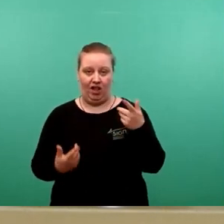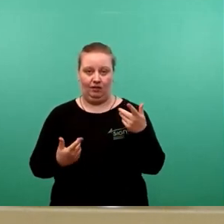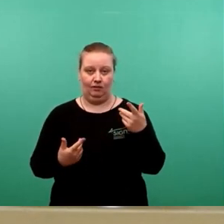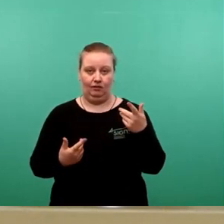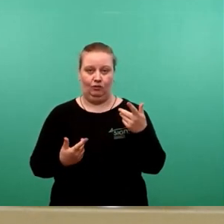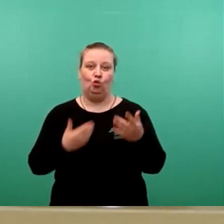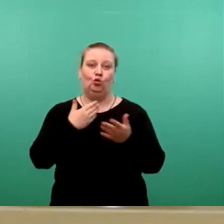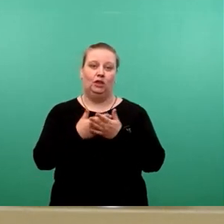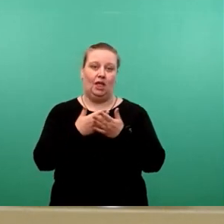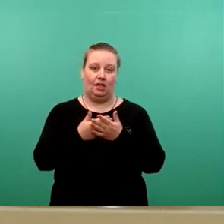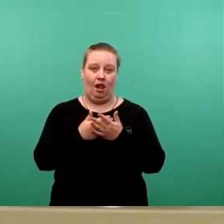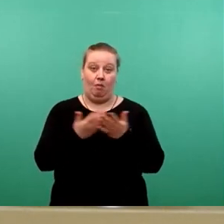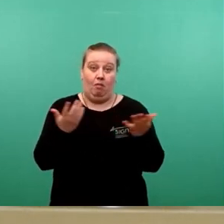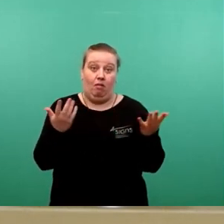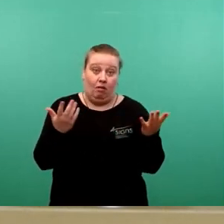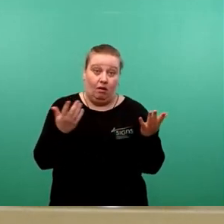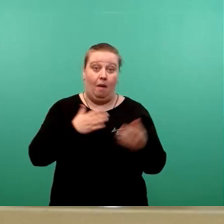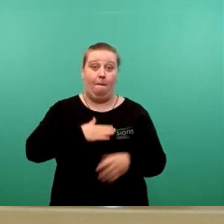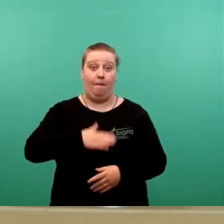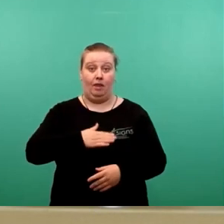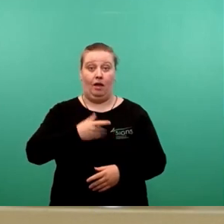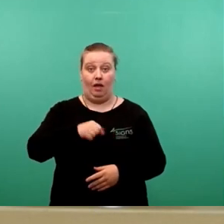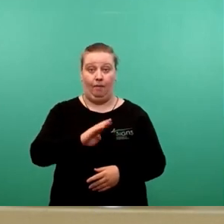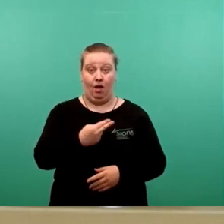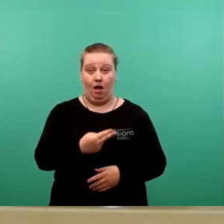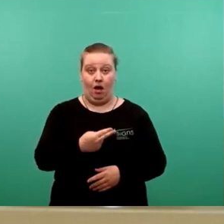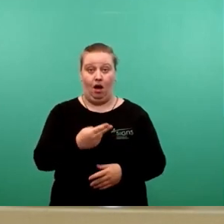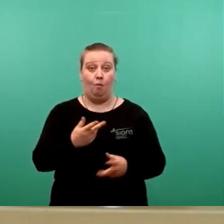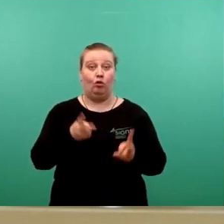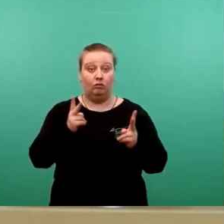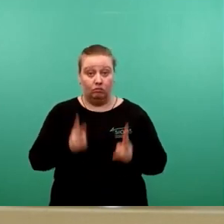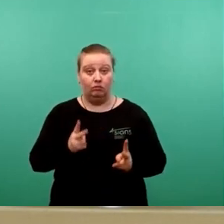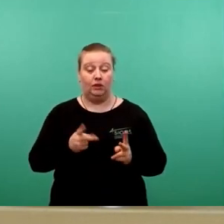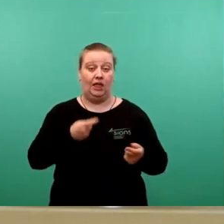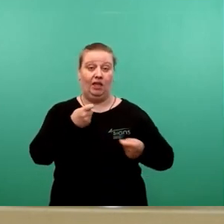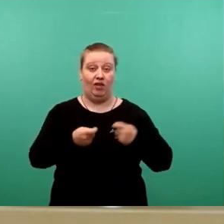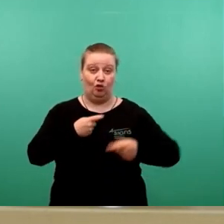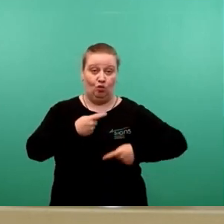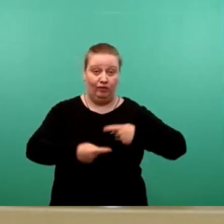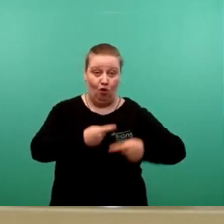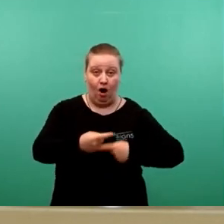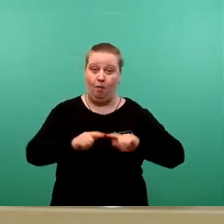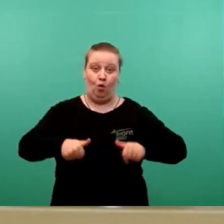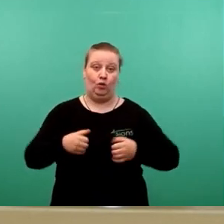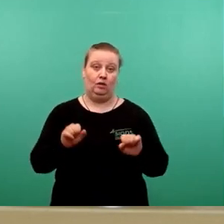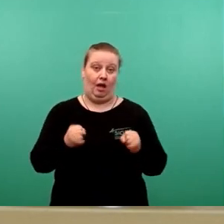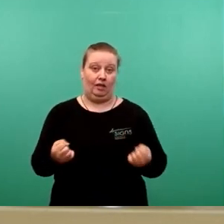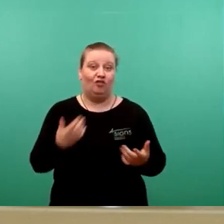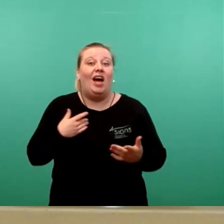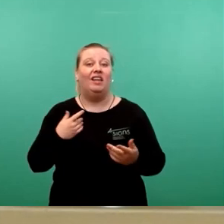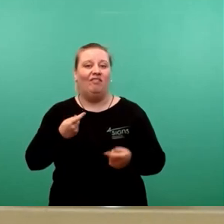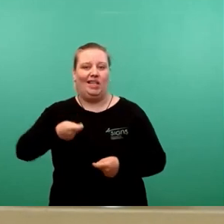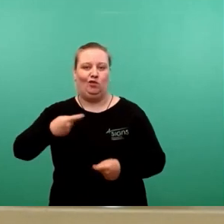der Seite her kann die Bäder GmbH noch nicht mit dem Investitionsvorhaben starten, wenn sie es nicht groß finanziert hat.